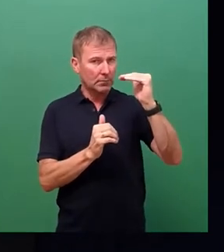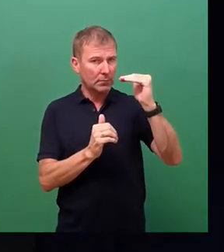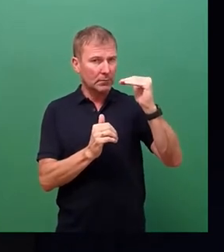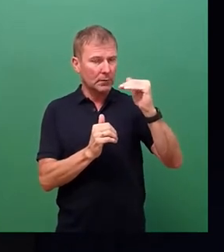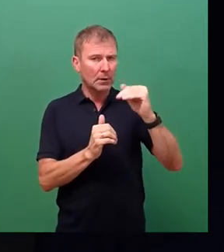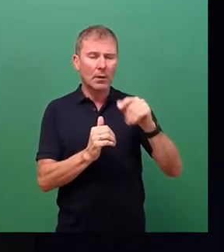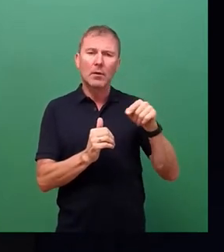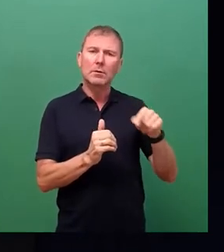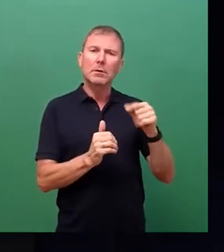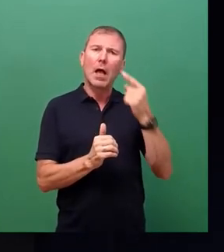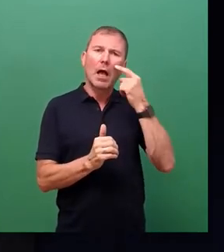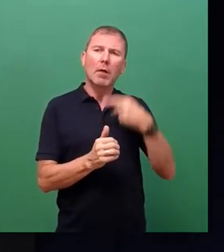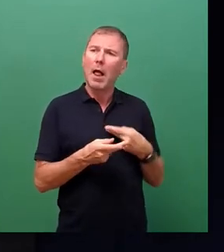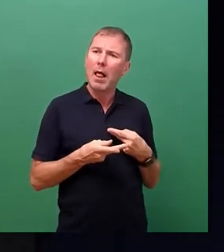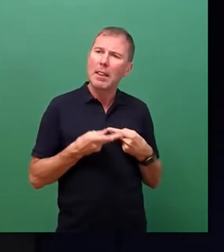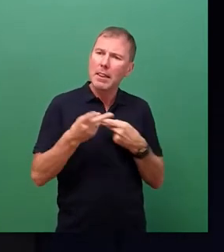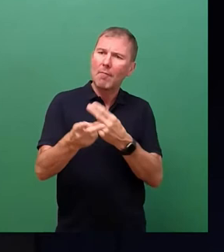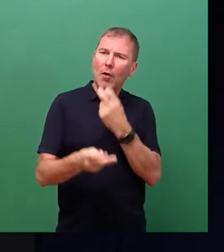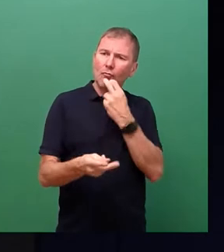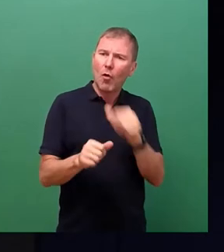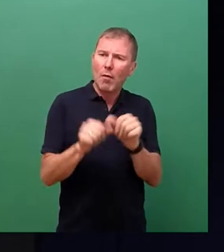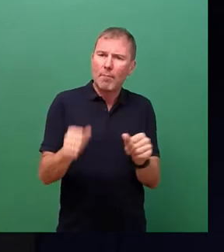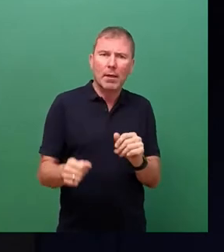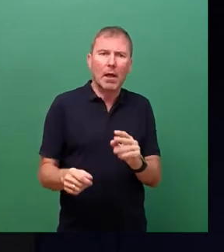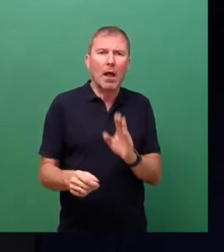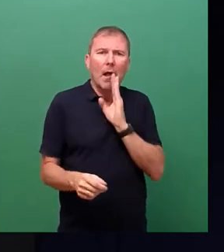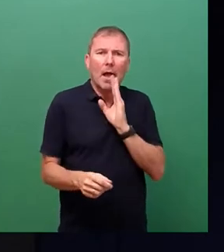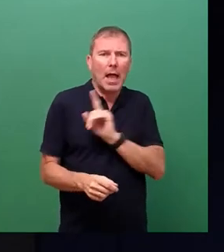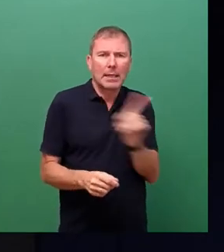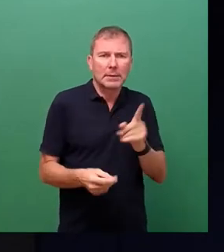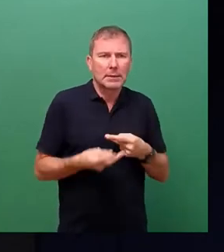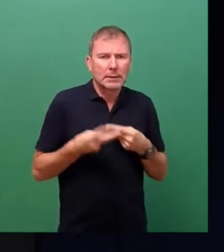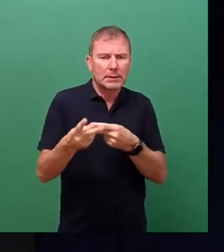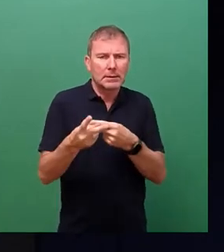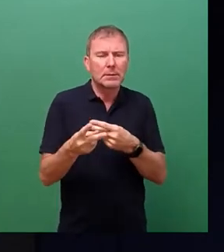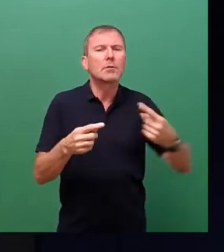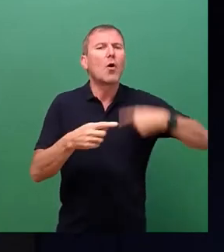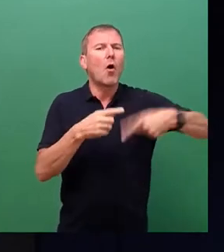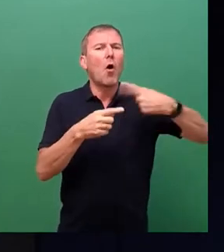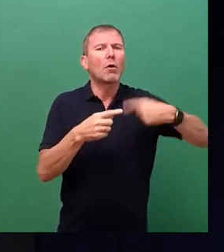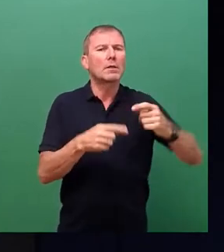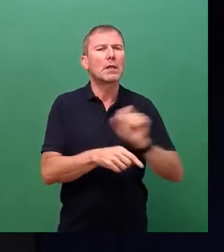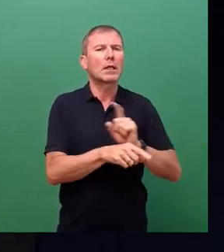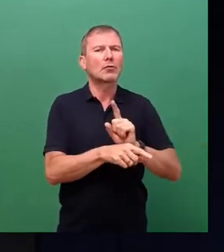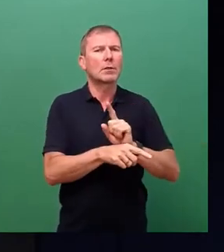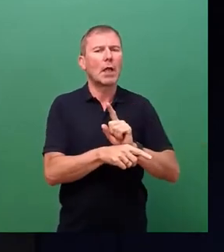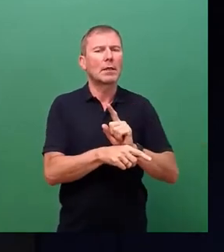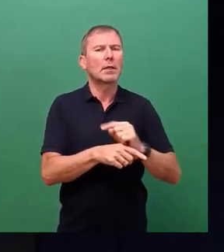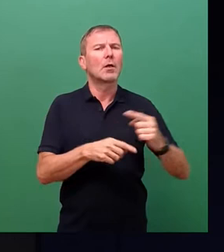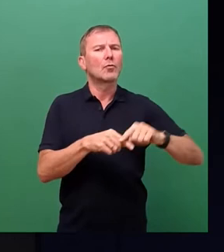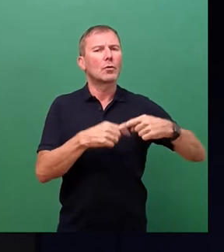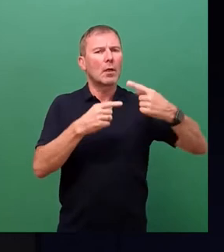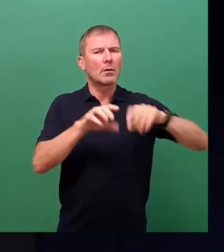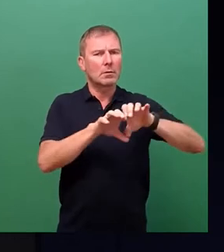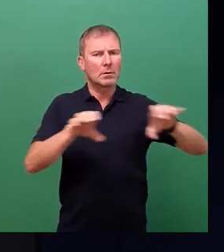im Augenblick gelieferten Energiemenge entspricht, durch ihre Rotationsenergieabgabe diesen Effekt